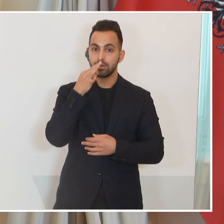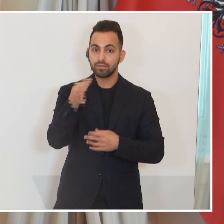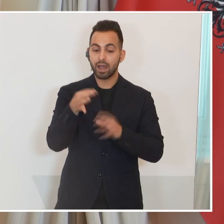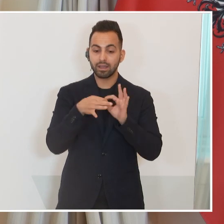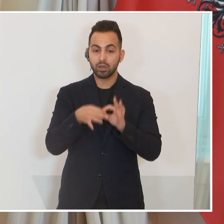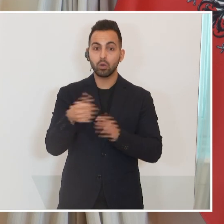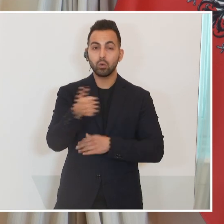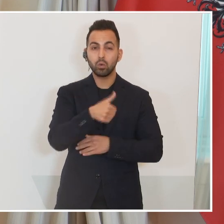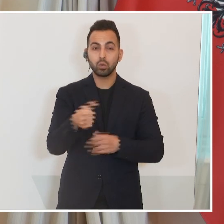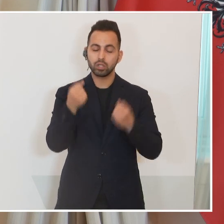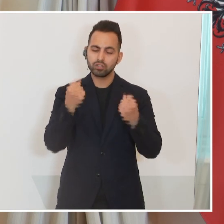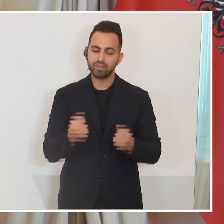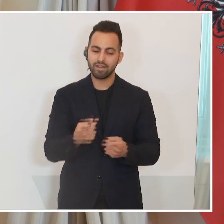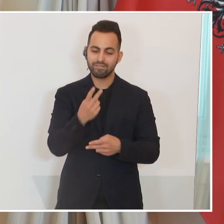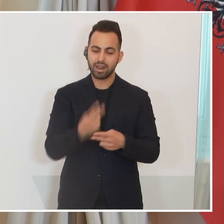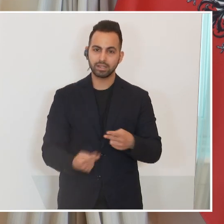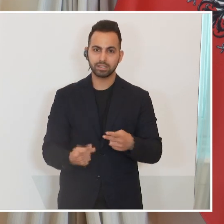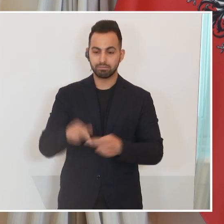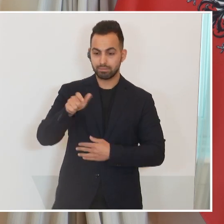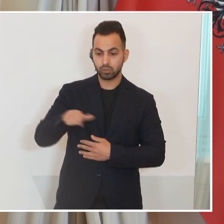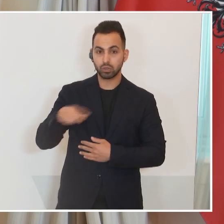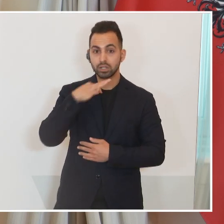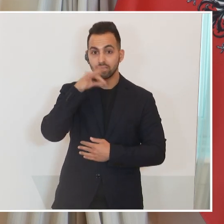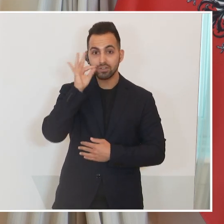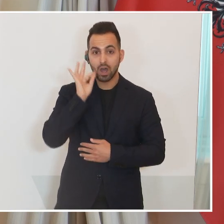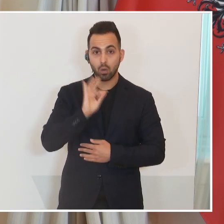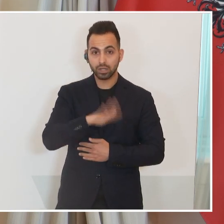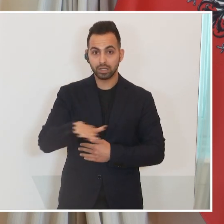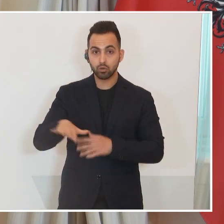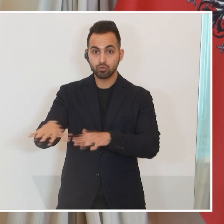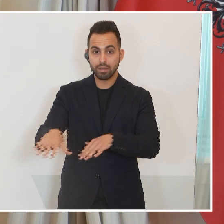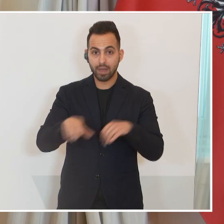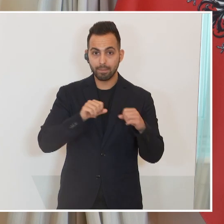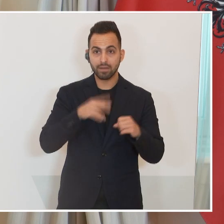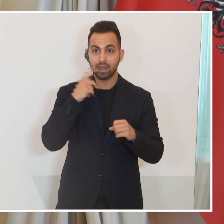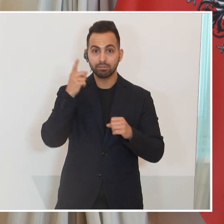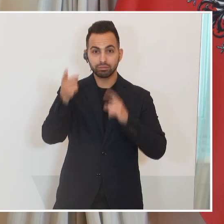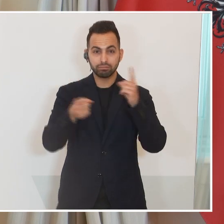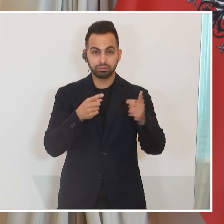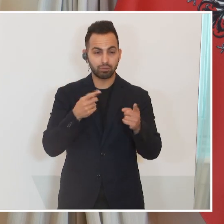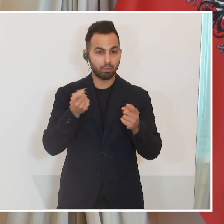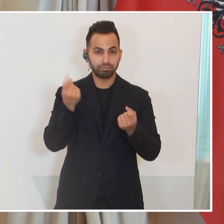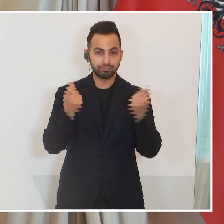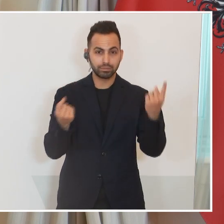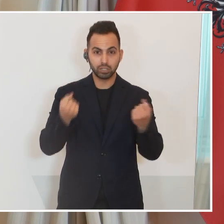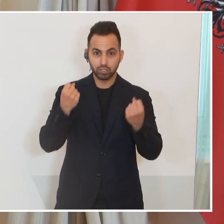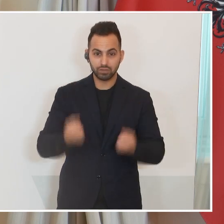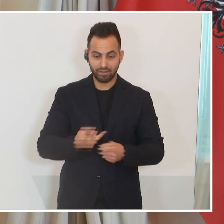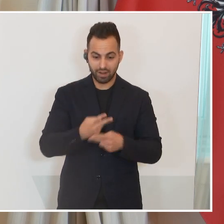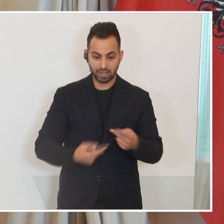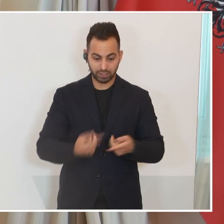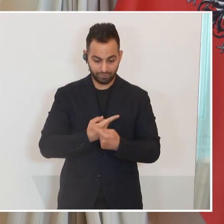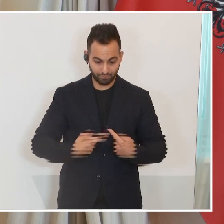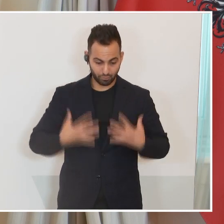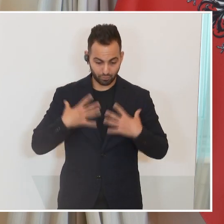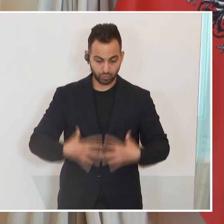von 100 Schwerverletzten, im besonderen Maße Frauen und Kinder, die durch Geschosse, Geschossteile schwer verletzt und verwundet